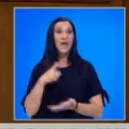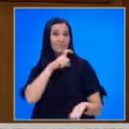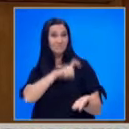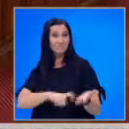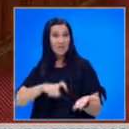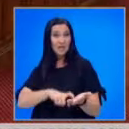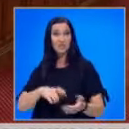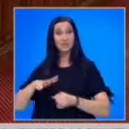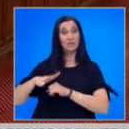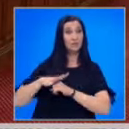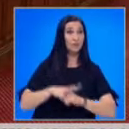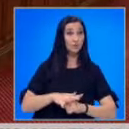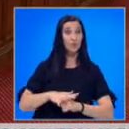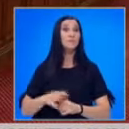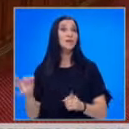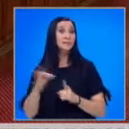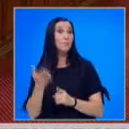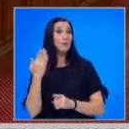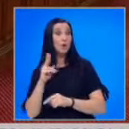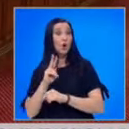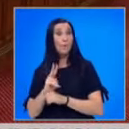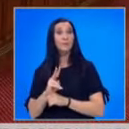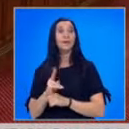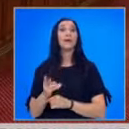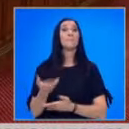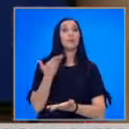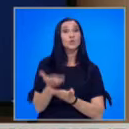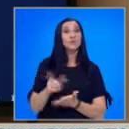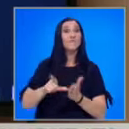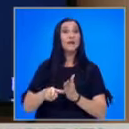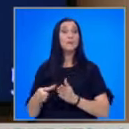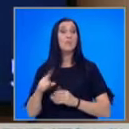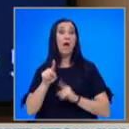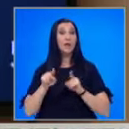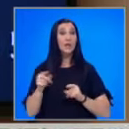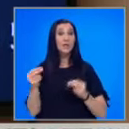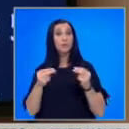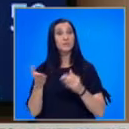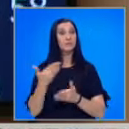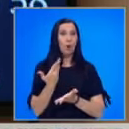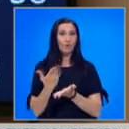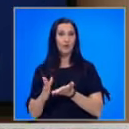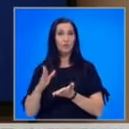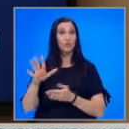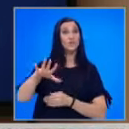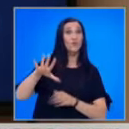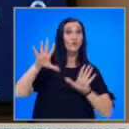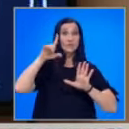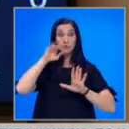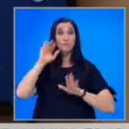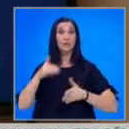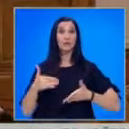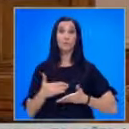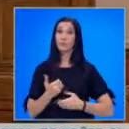диктатура. След цел преди обед дебат и предложението за времен анкетна комисия бе отхвърлено. На този фон само 10 минути бяха нужни на